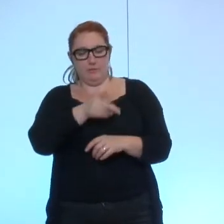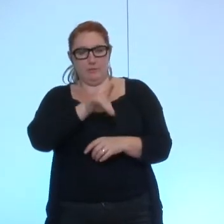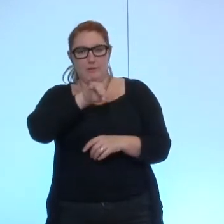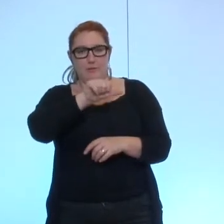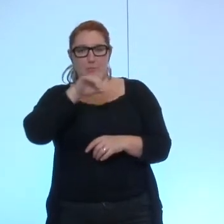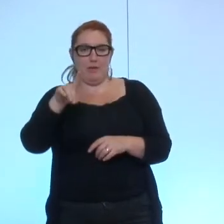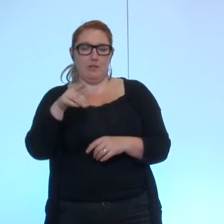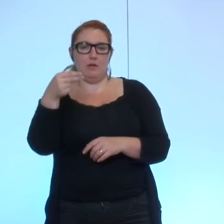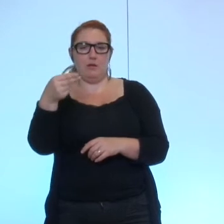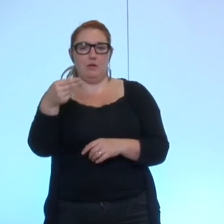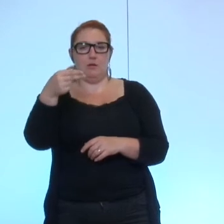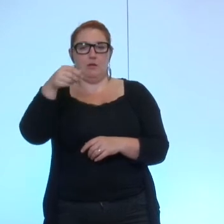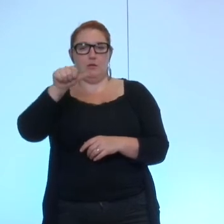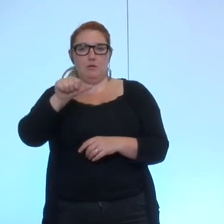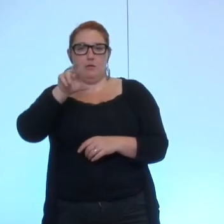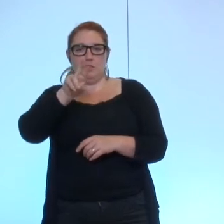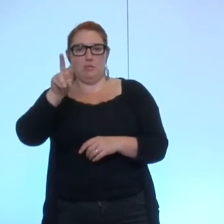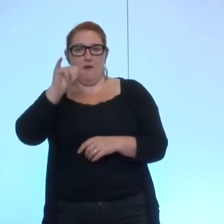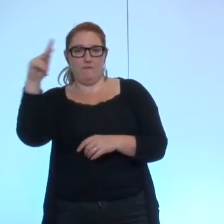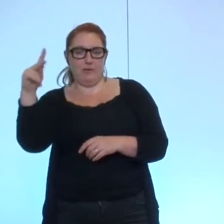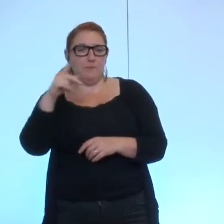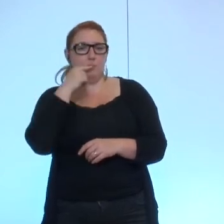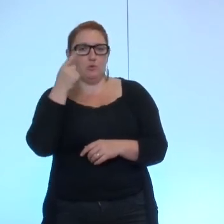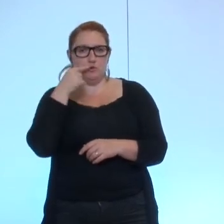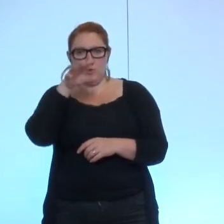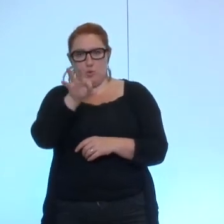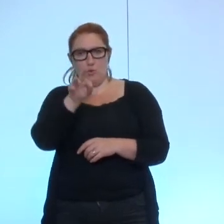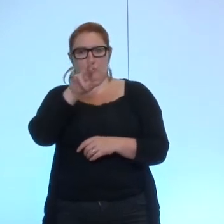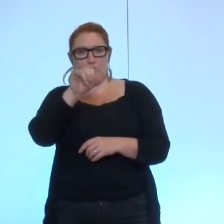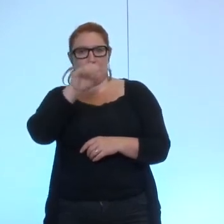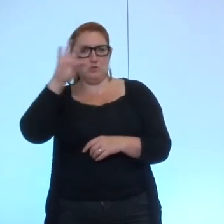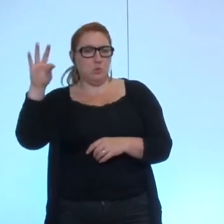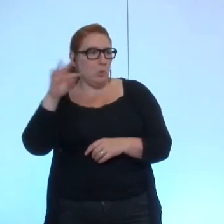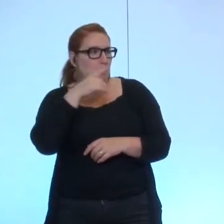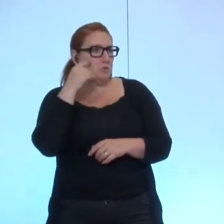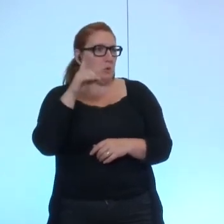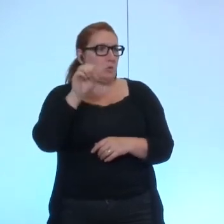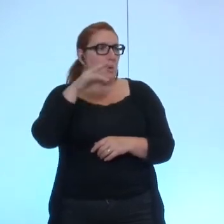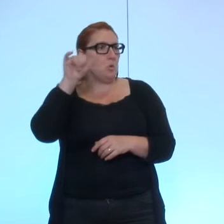monsieur Fristot monsieur Denoyel lequel d'entre vous merci